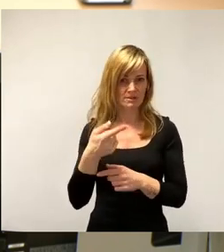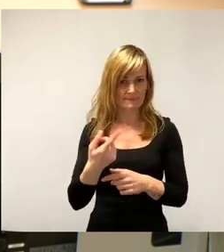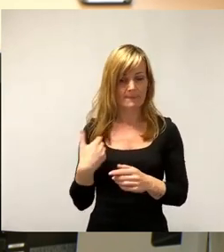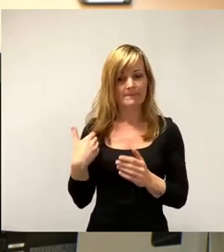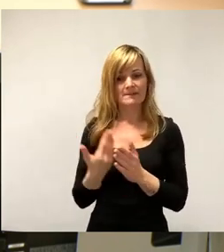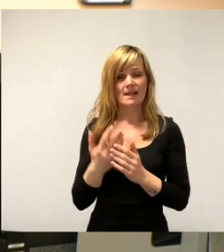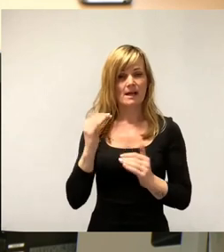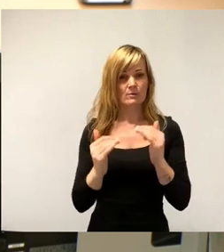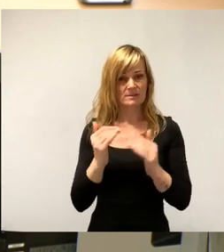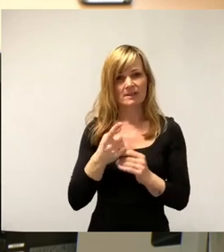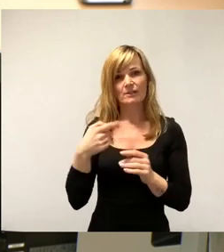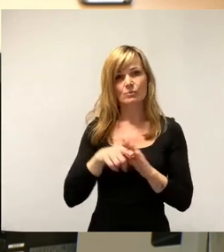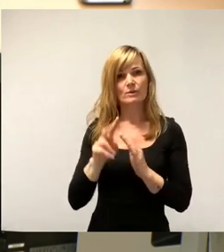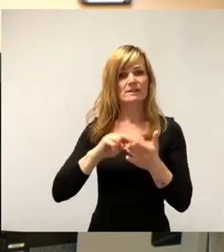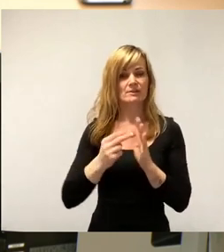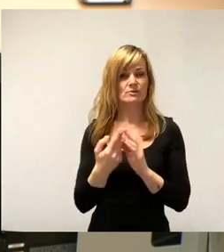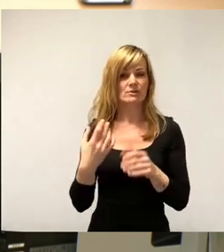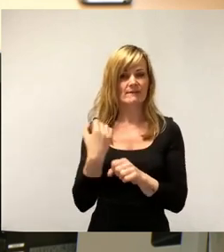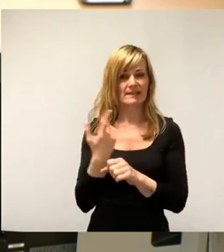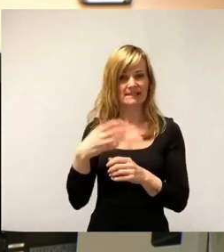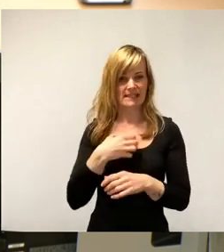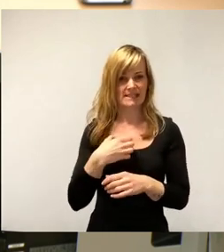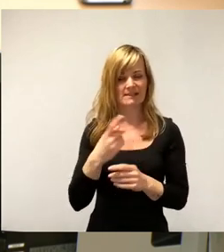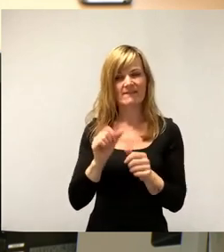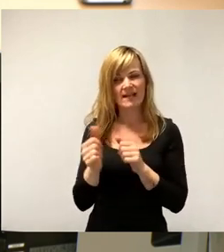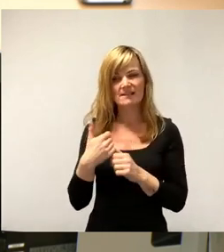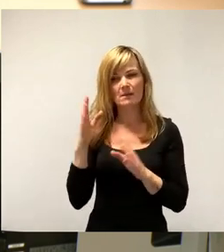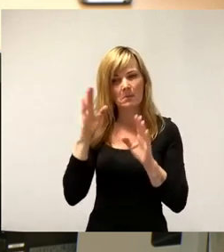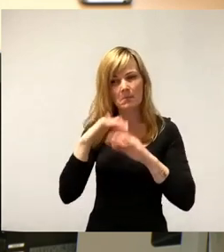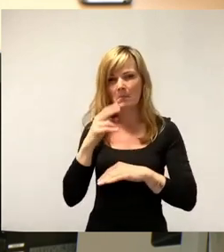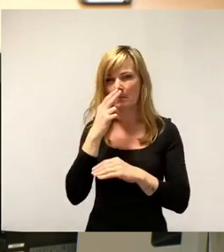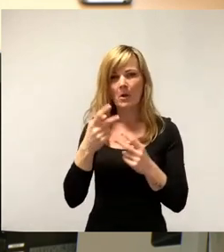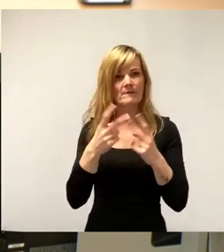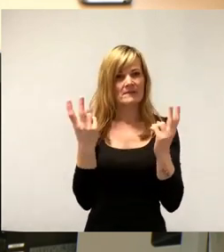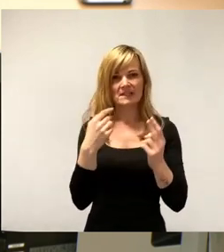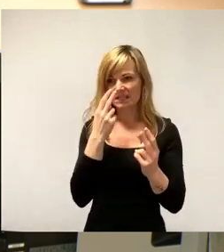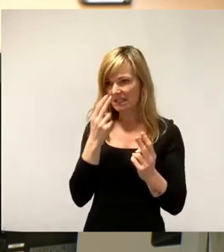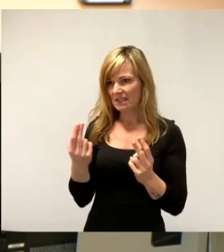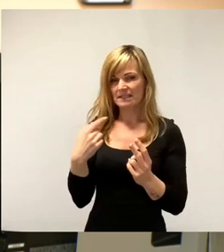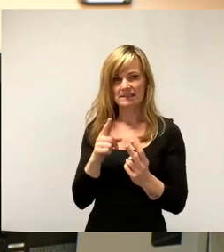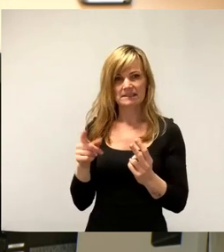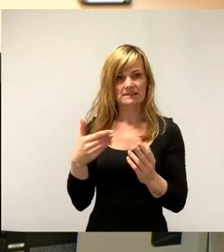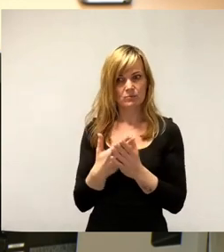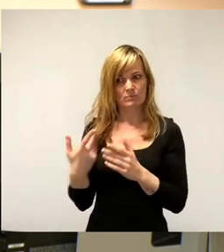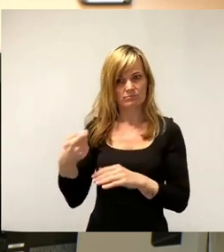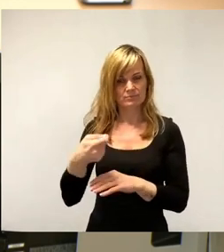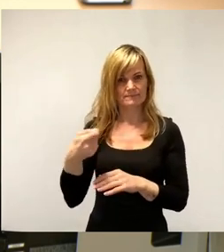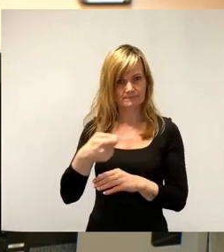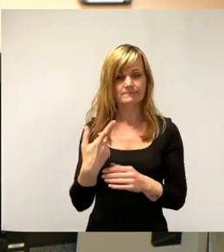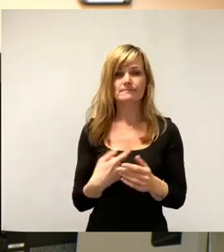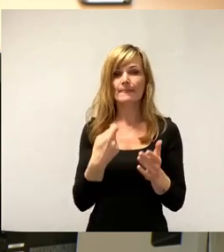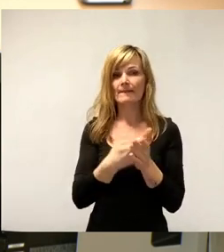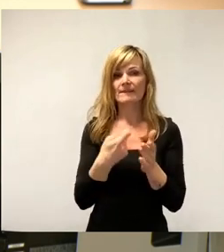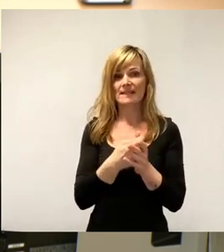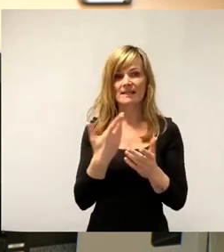durch die Technischen Werke Dresden fast unbemerkt von der Öffentlichkeit erbracht. Aufgrund gestiegenen Finanzbedarfs und andererseits beschränkter